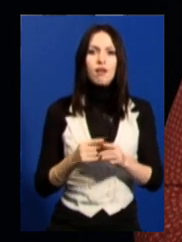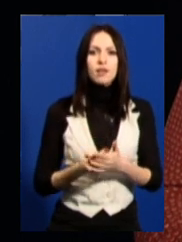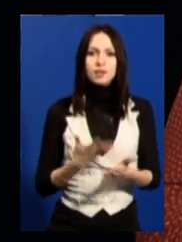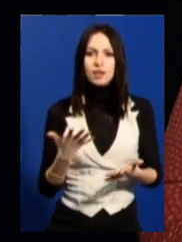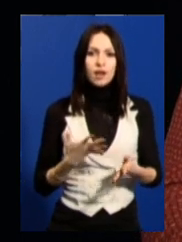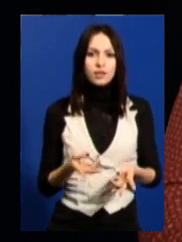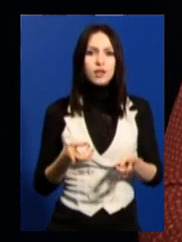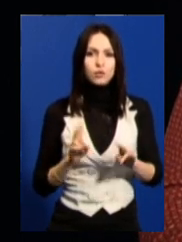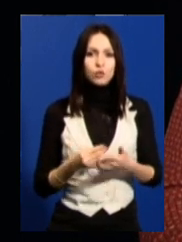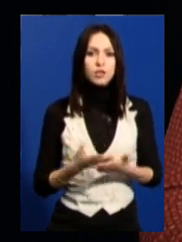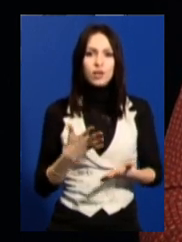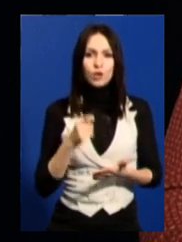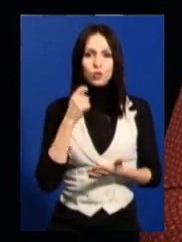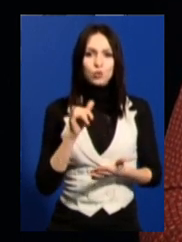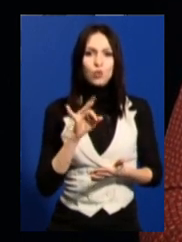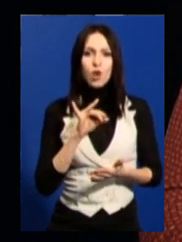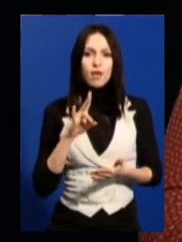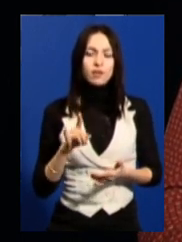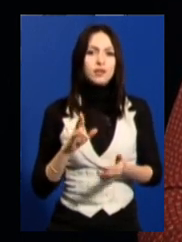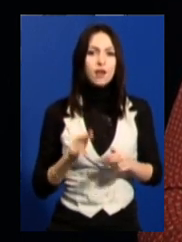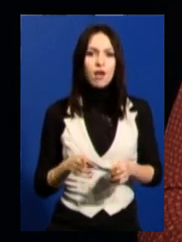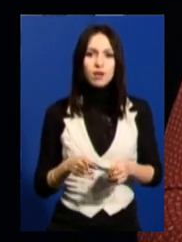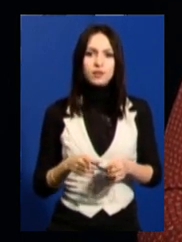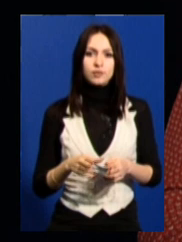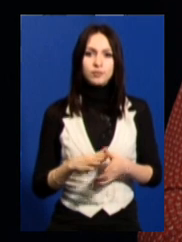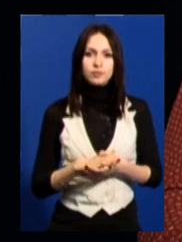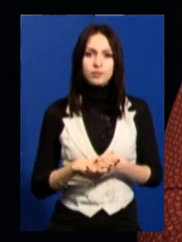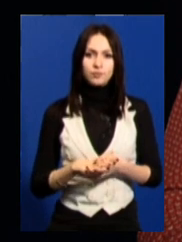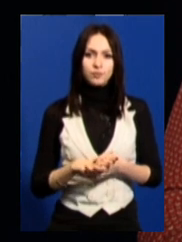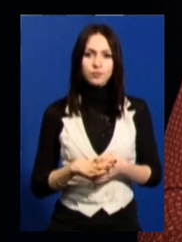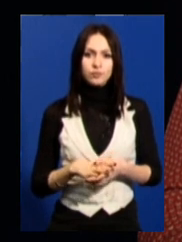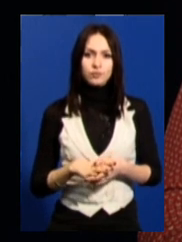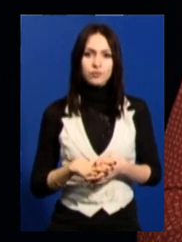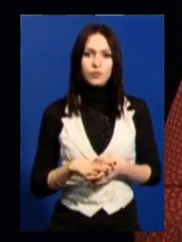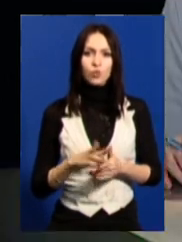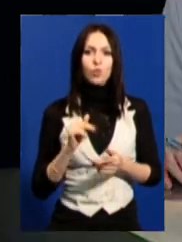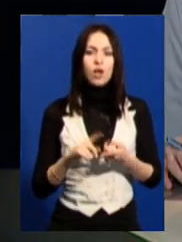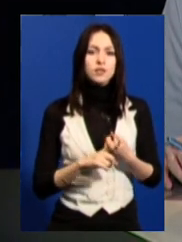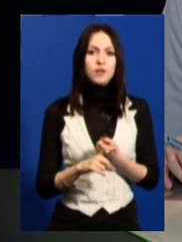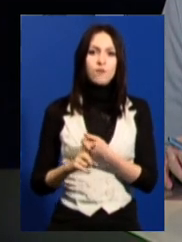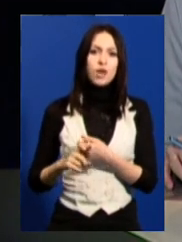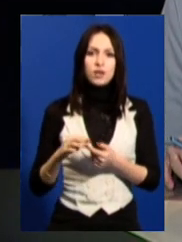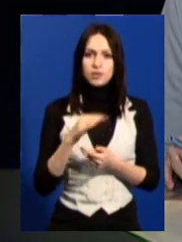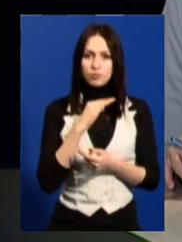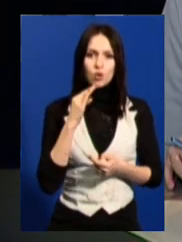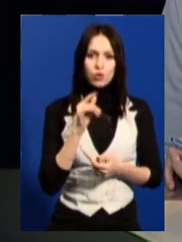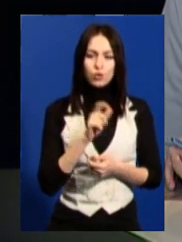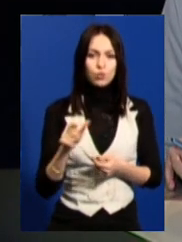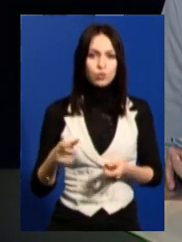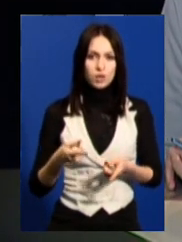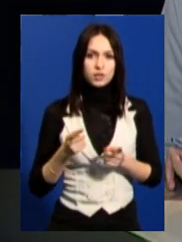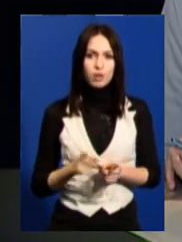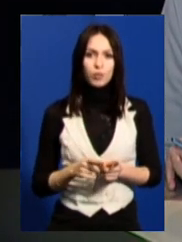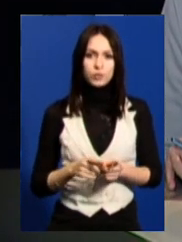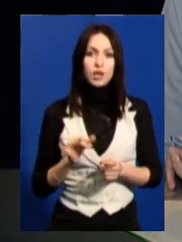остається. Цінність України як зв'язки багатьох людей насправді.